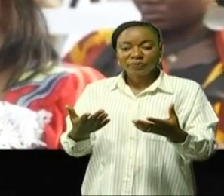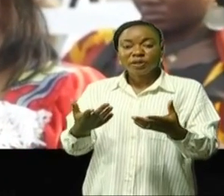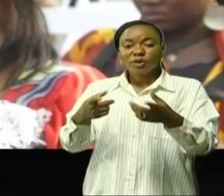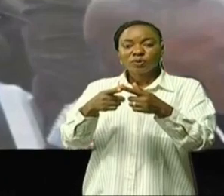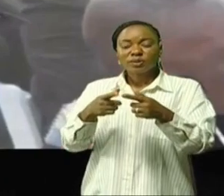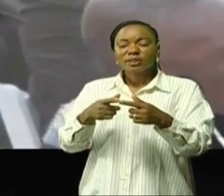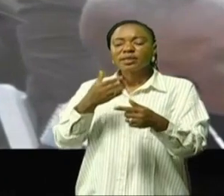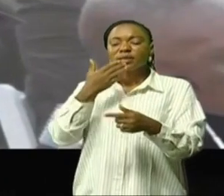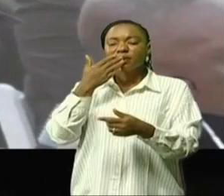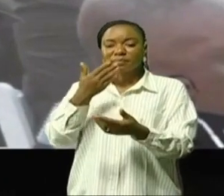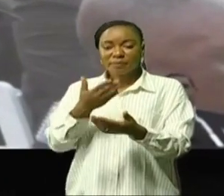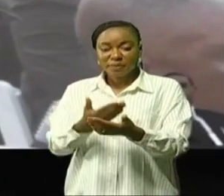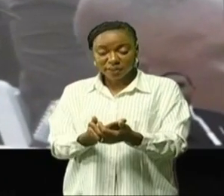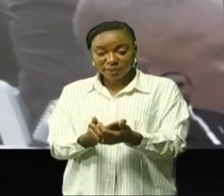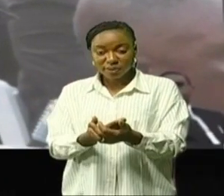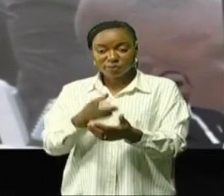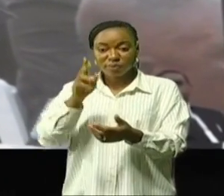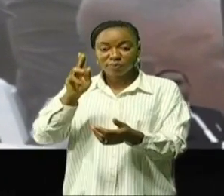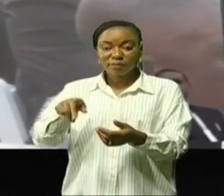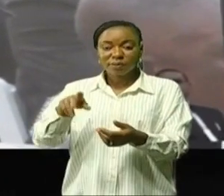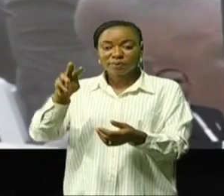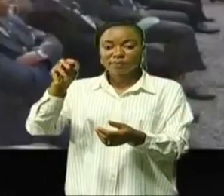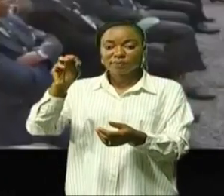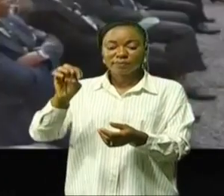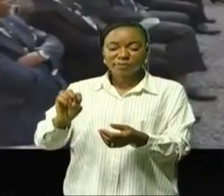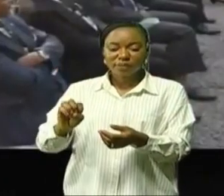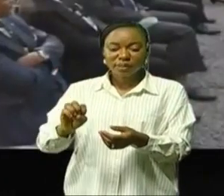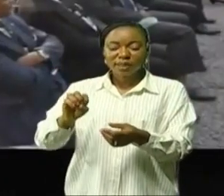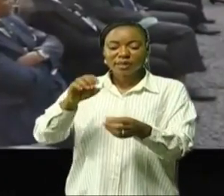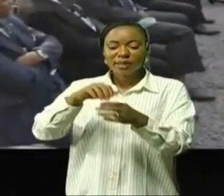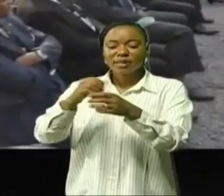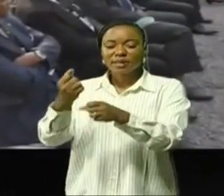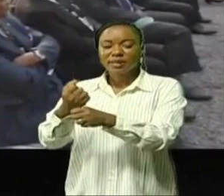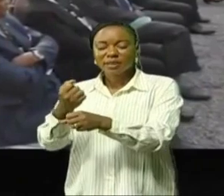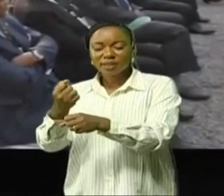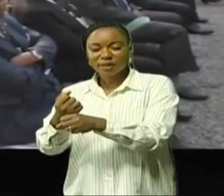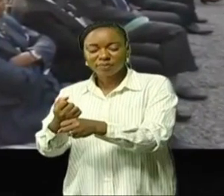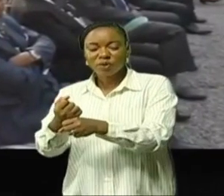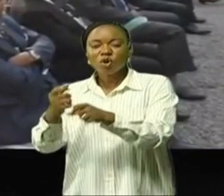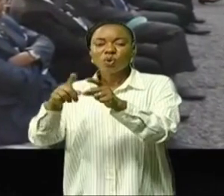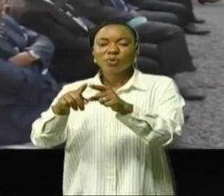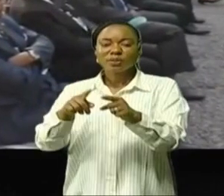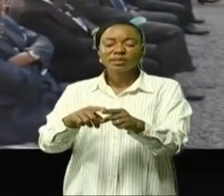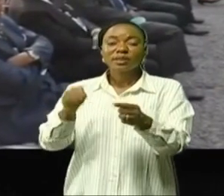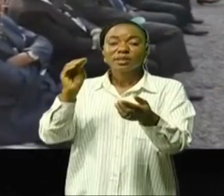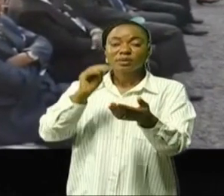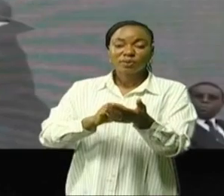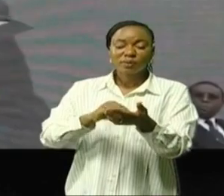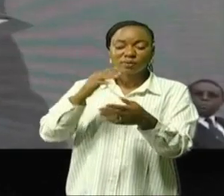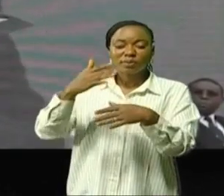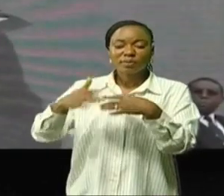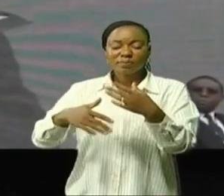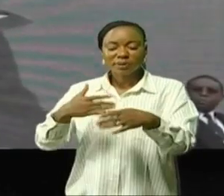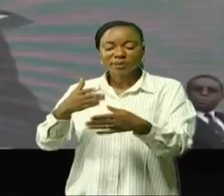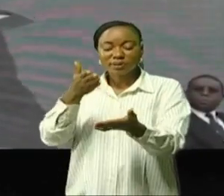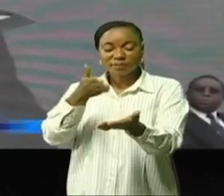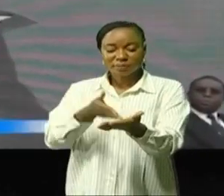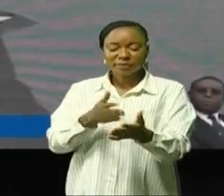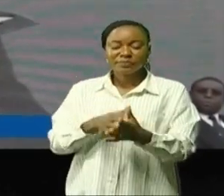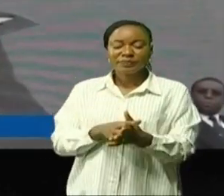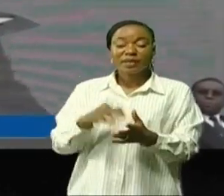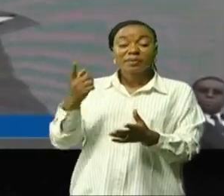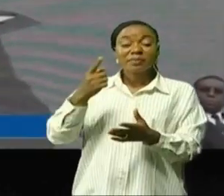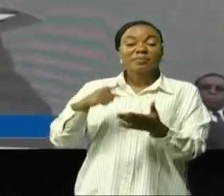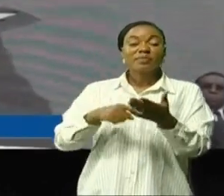remercie le Banque mondiale pour son appui remarquable dans le secteur de PME en si peu de temps de sa mise en oeuvre c'est pour la toute